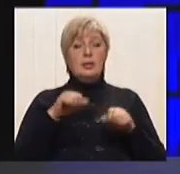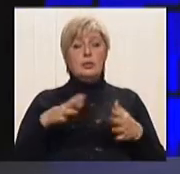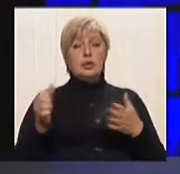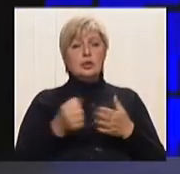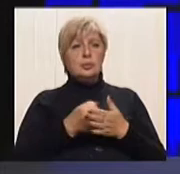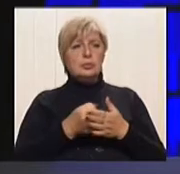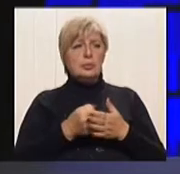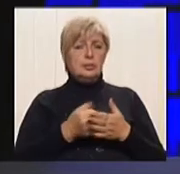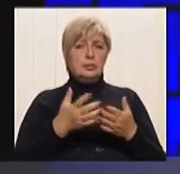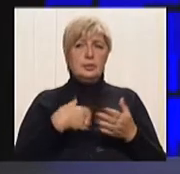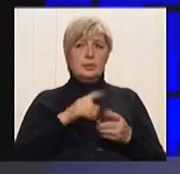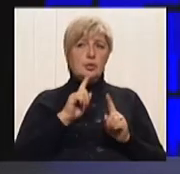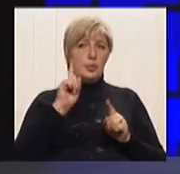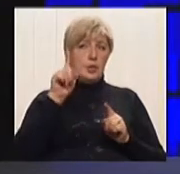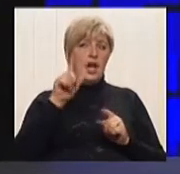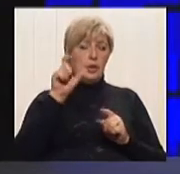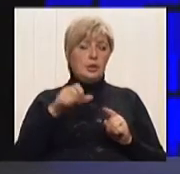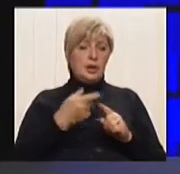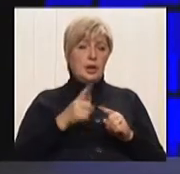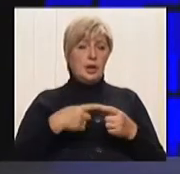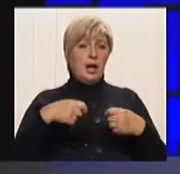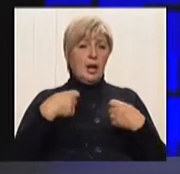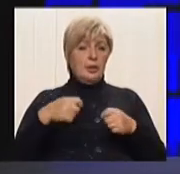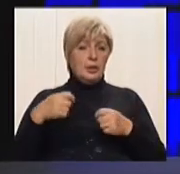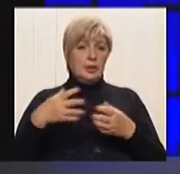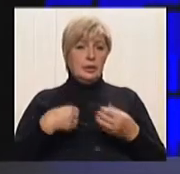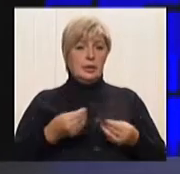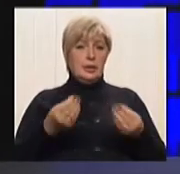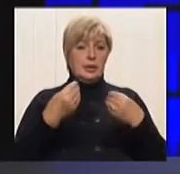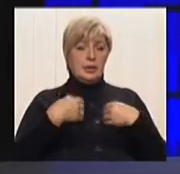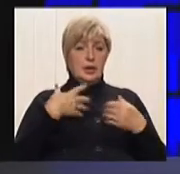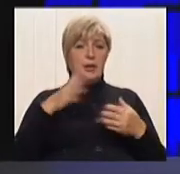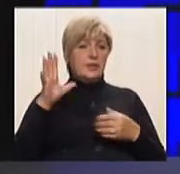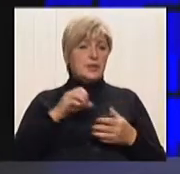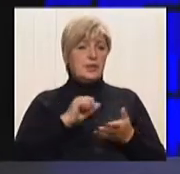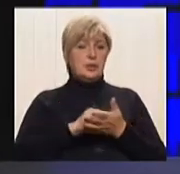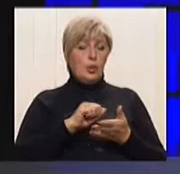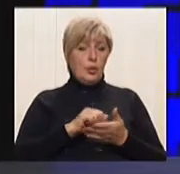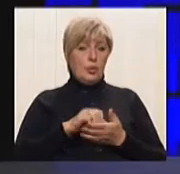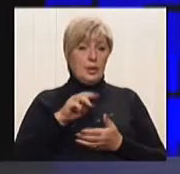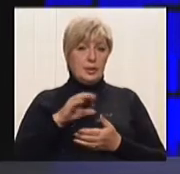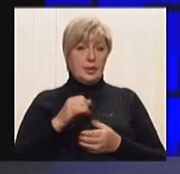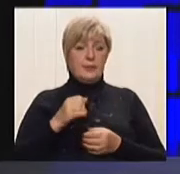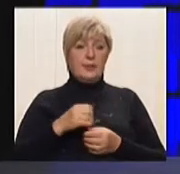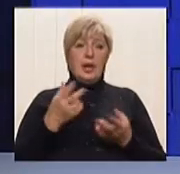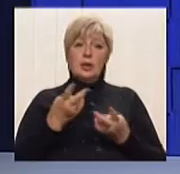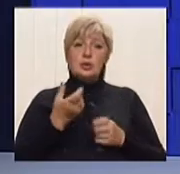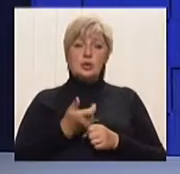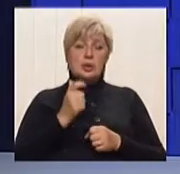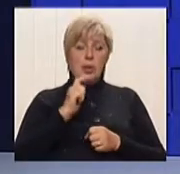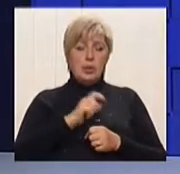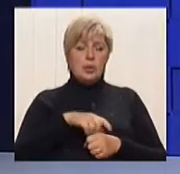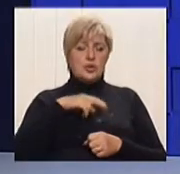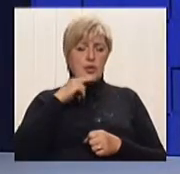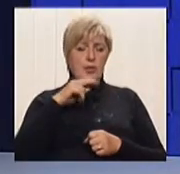людина, яка тебе продает товар через интернет, надала всі документи? Первое, надо очень внимательно изучать сайт. Вот вы